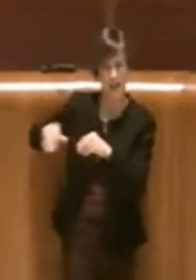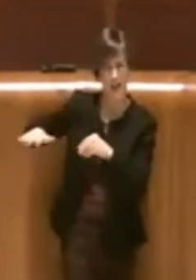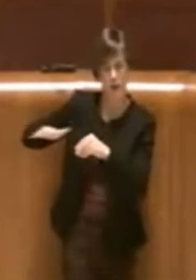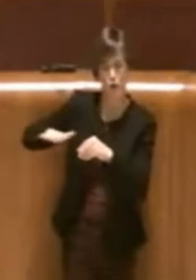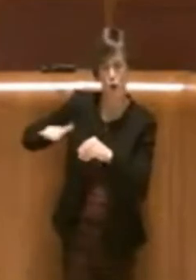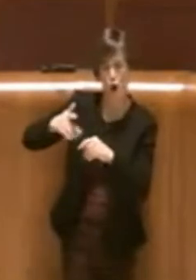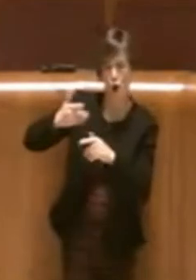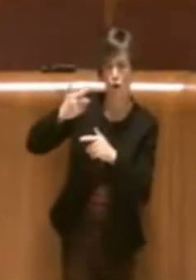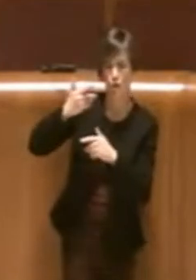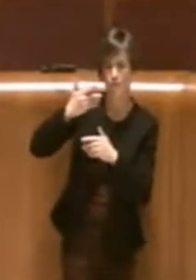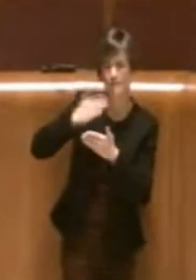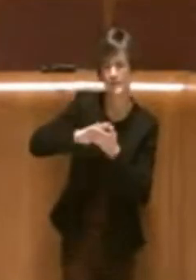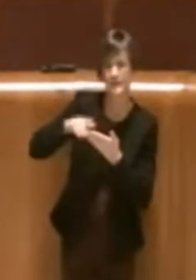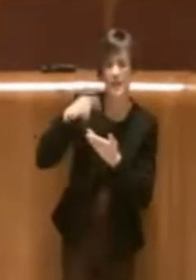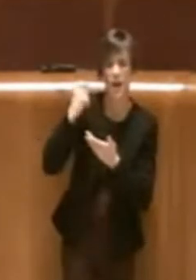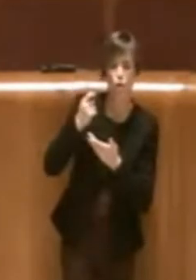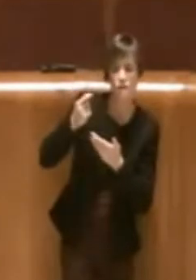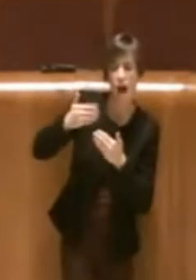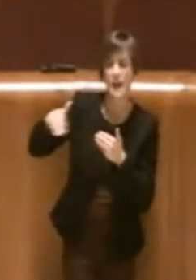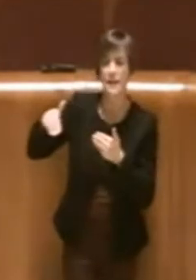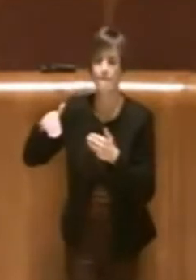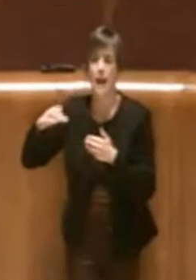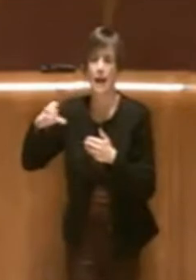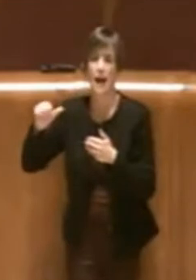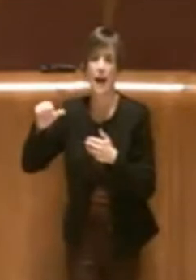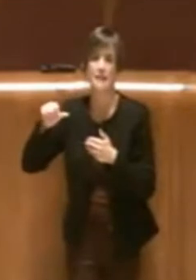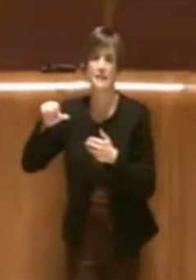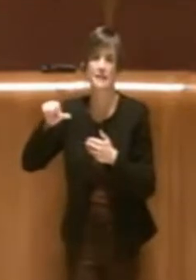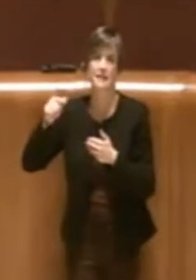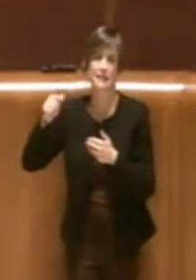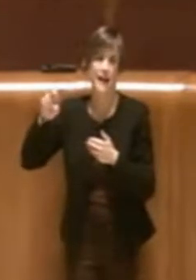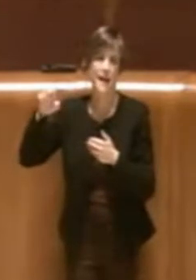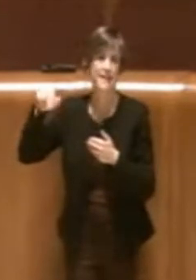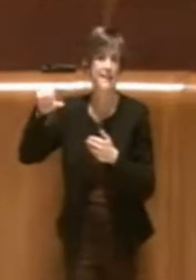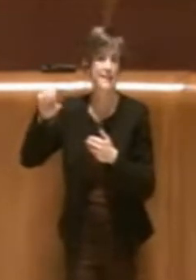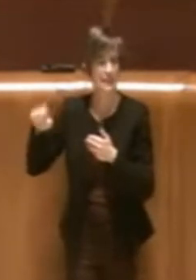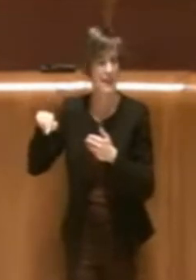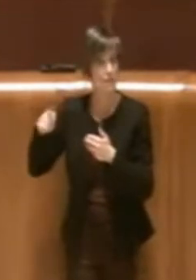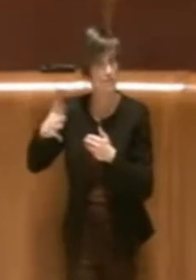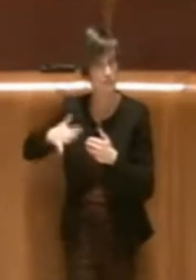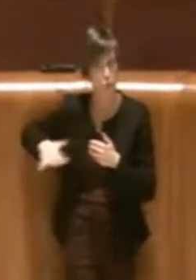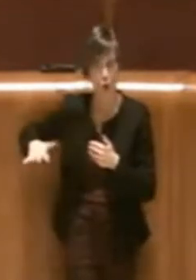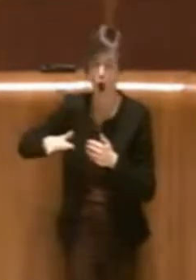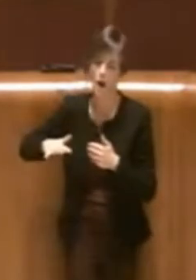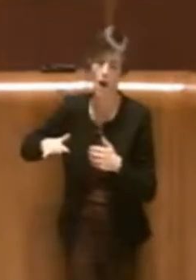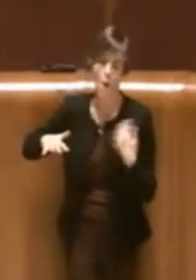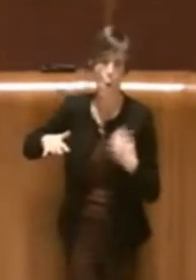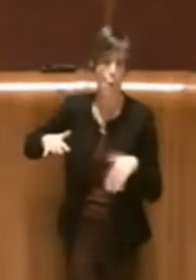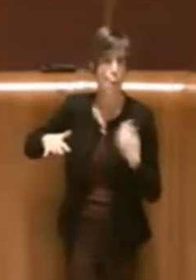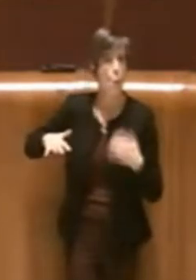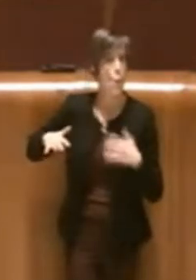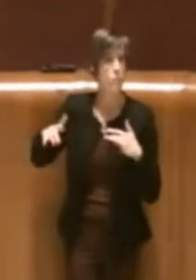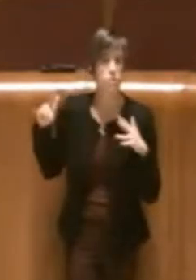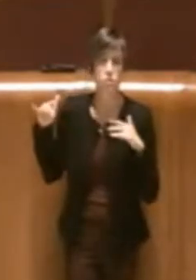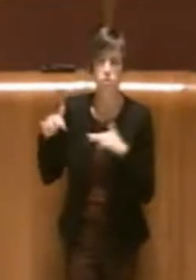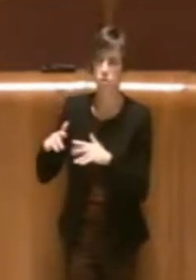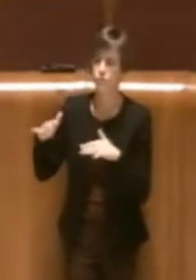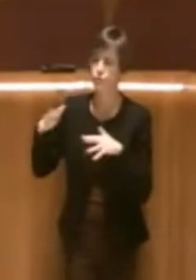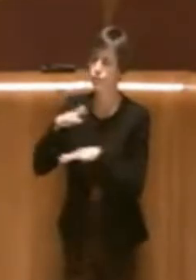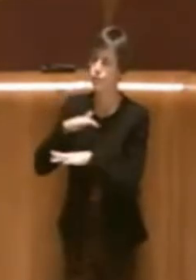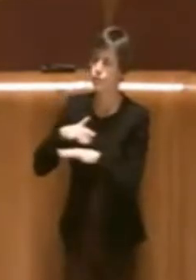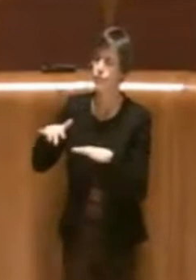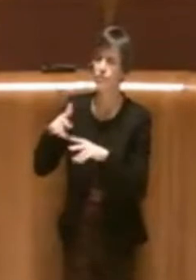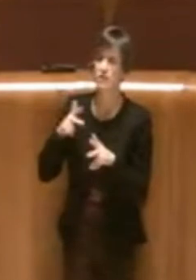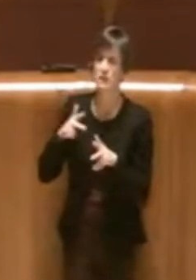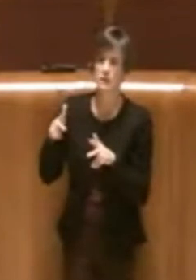Viale Castrense che è sicuramente una zona ad alto intensità insomma dal punto di vista di